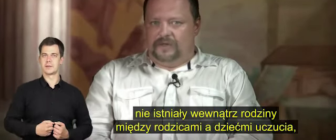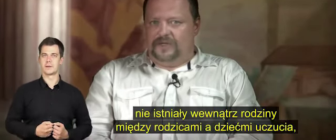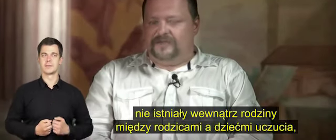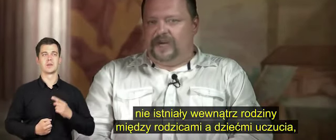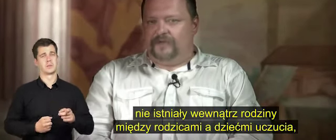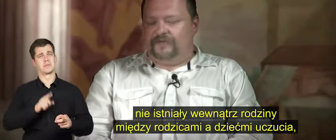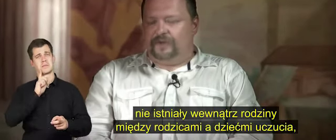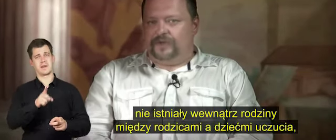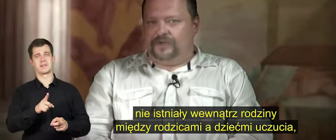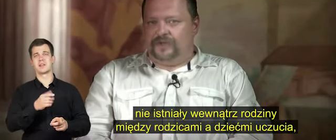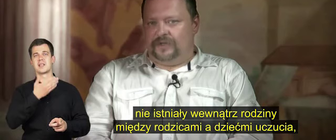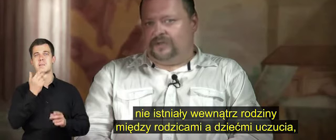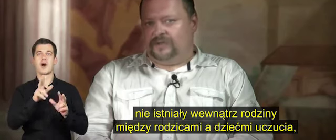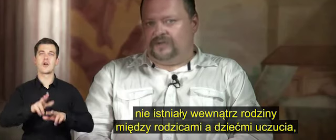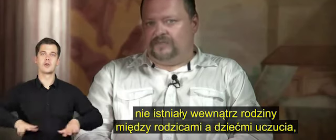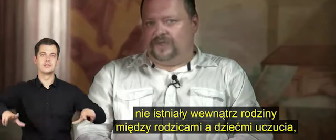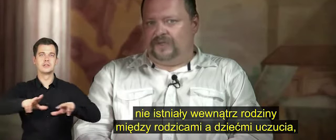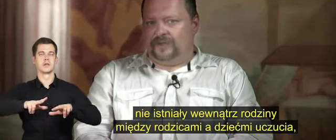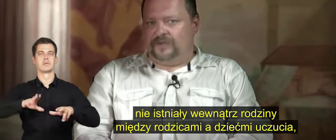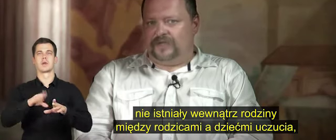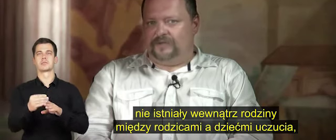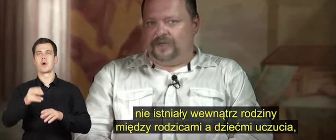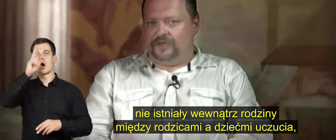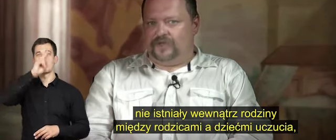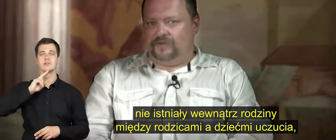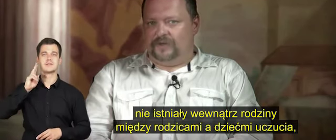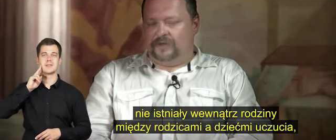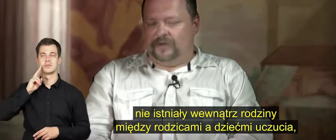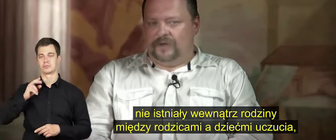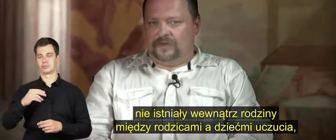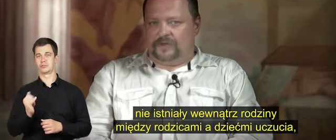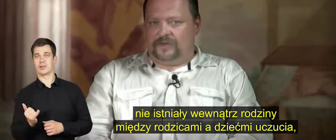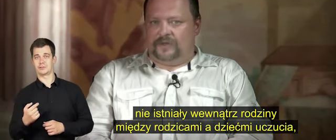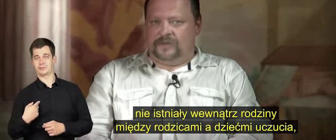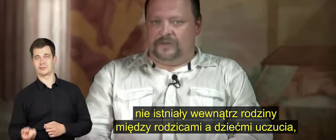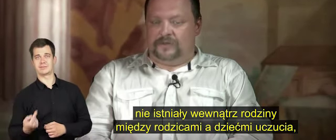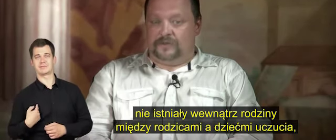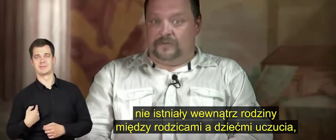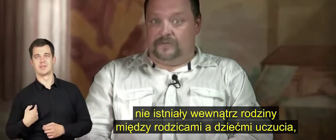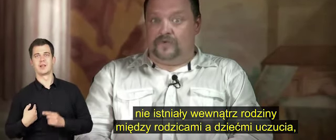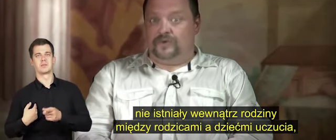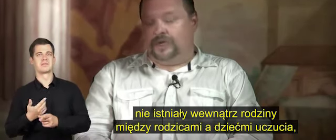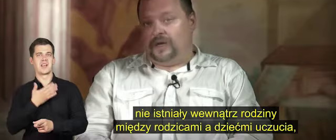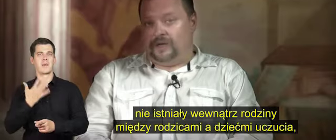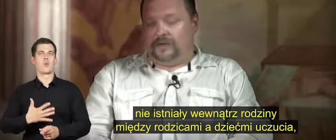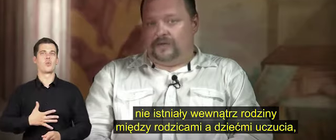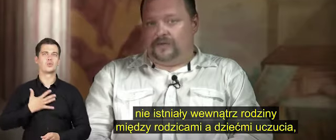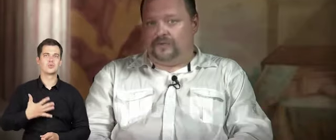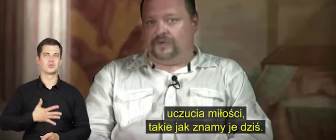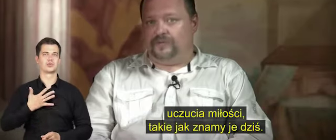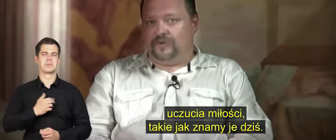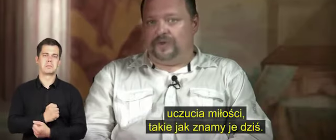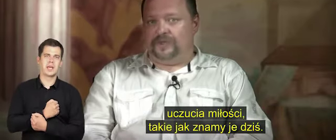nie istniały wewnątrz rodziny, między rodzicami a dziećmi, z uczucia,